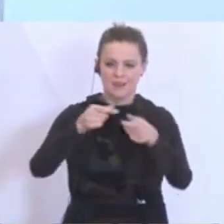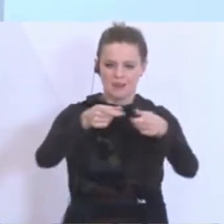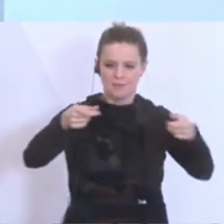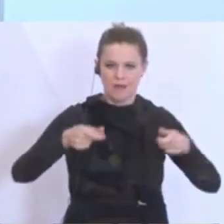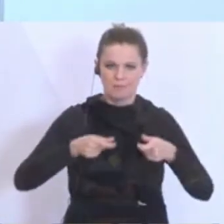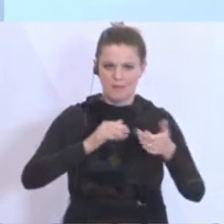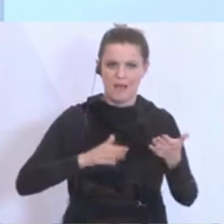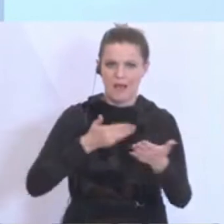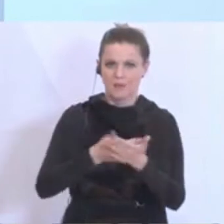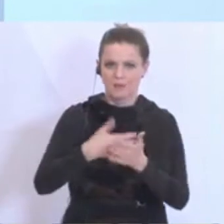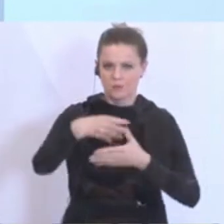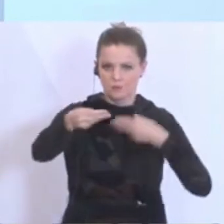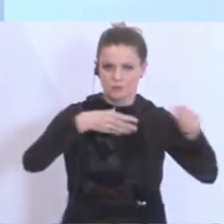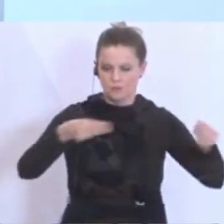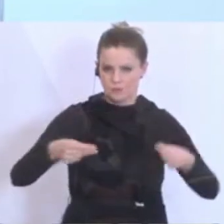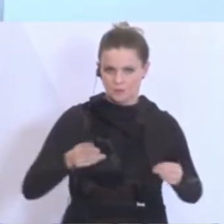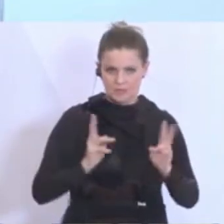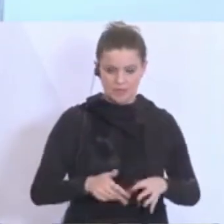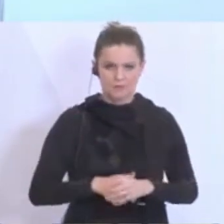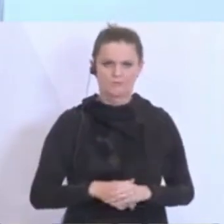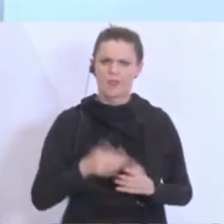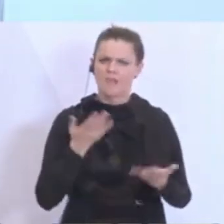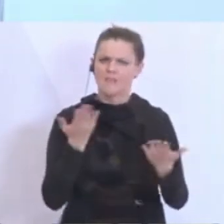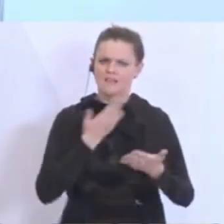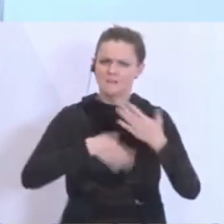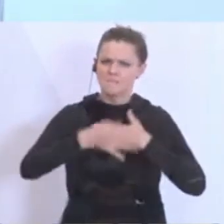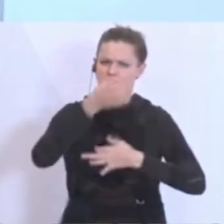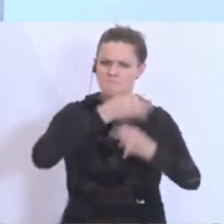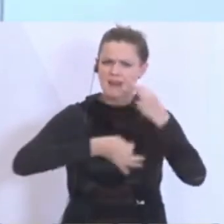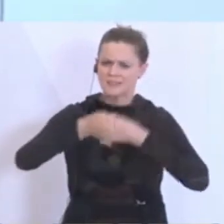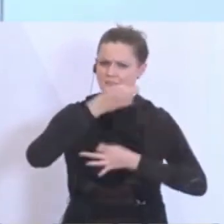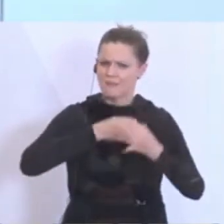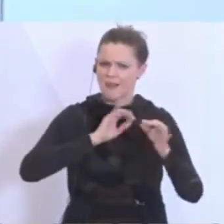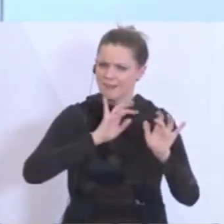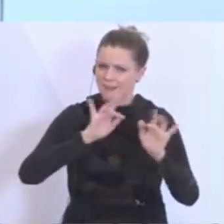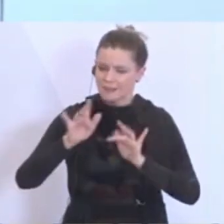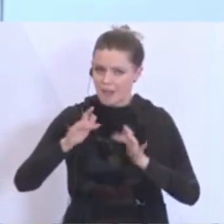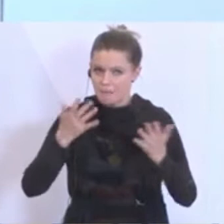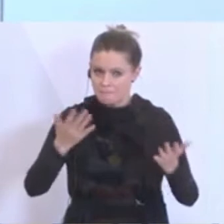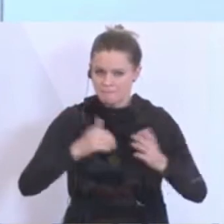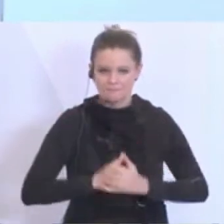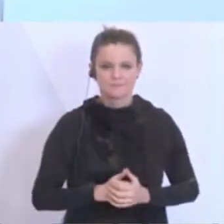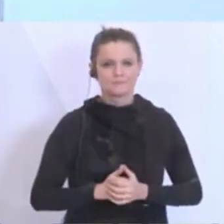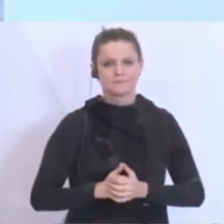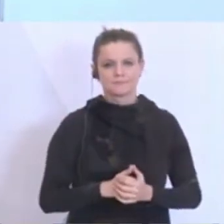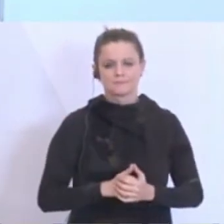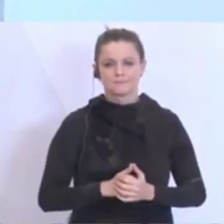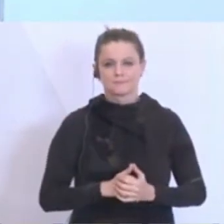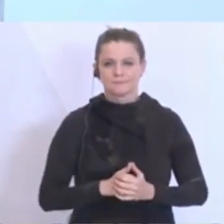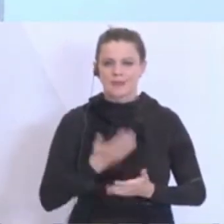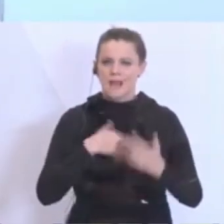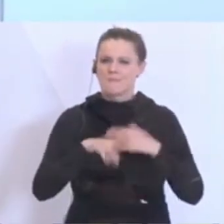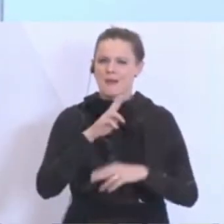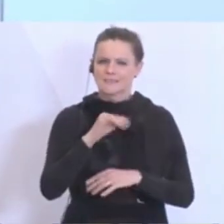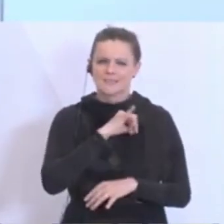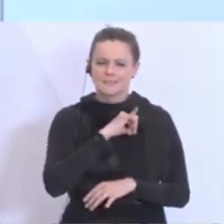Welche Fragen wurden in erster Linie gestellt? Auch diese liegen nahe. Es geht in erster Linie um